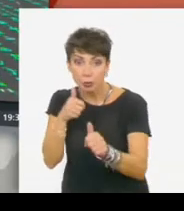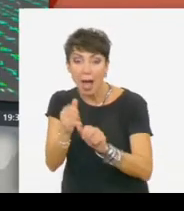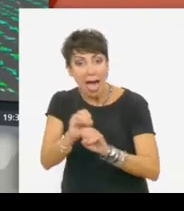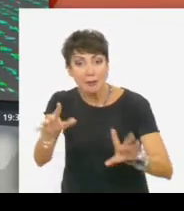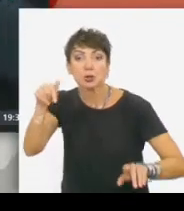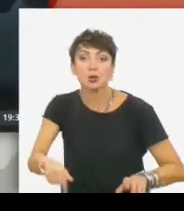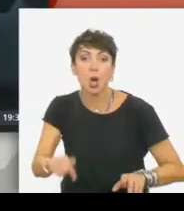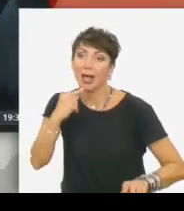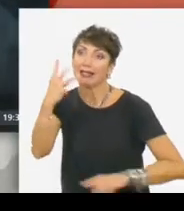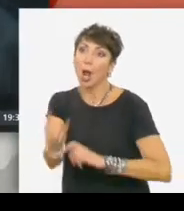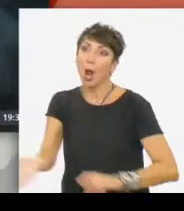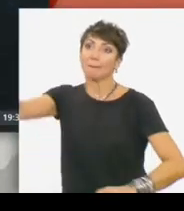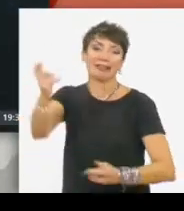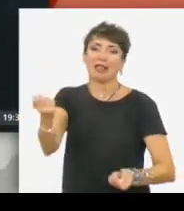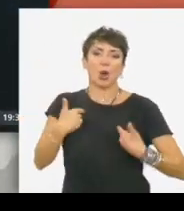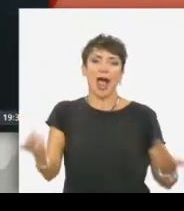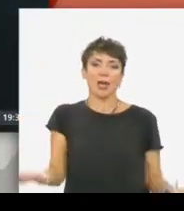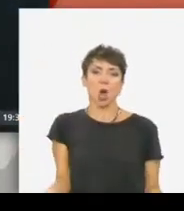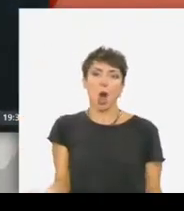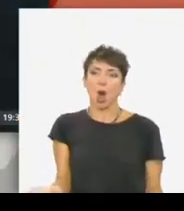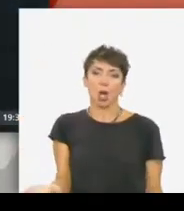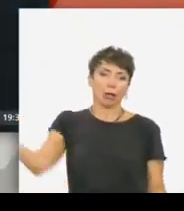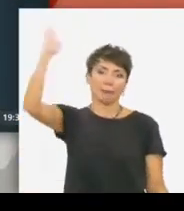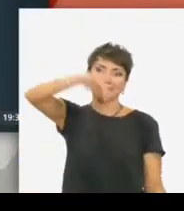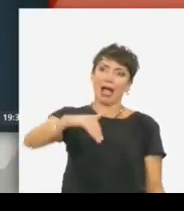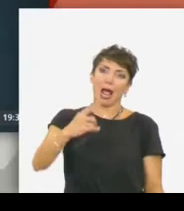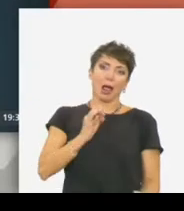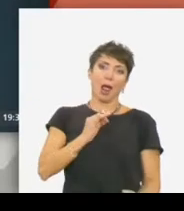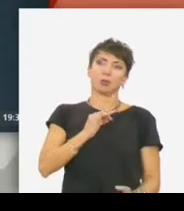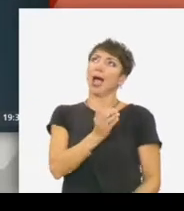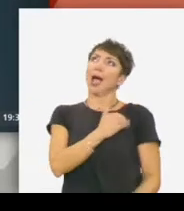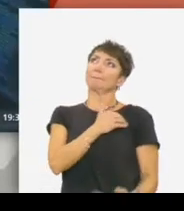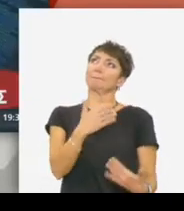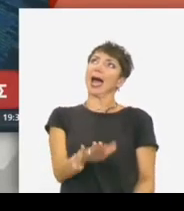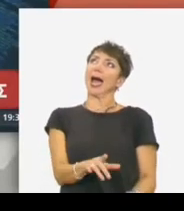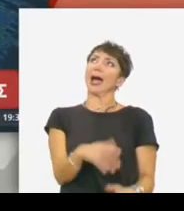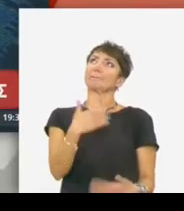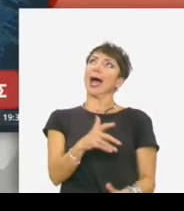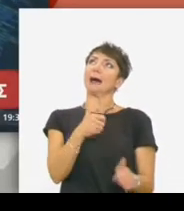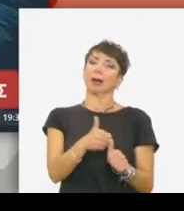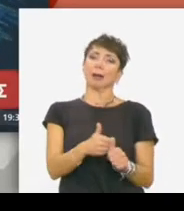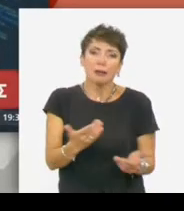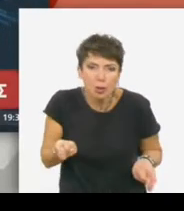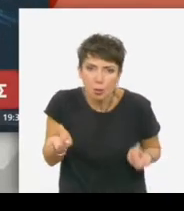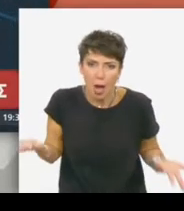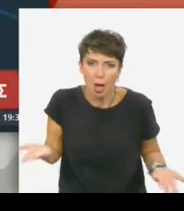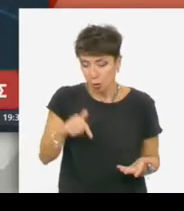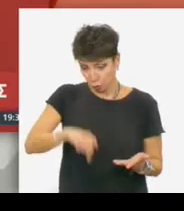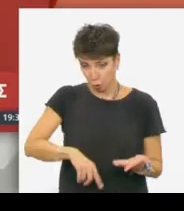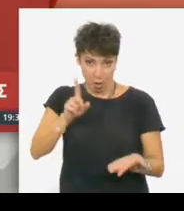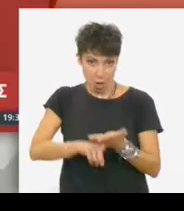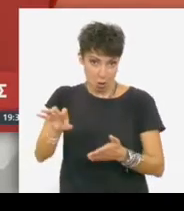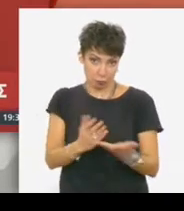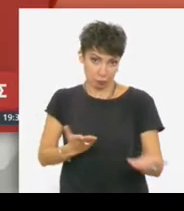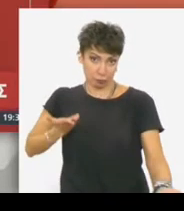νομοσχέδιο. Τριπλό φίλτρο ασφαλείας για παρακολούθηση πολιτικών προσώπων προβλέπει το νομοσχέδιο της κυβέρνησης που βρίσκεται σε διαβούλευση.